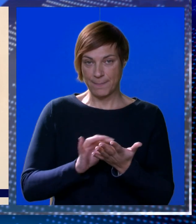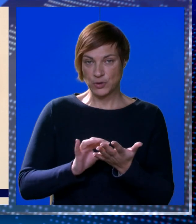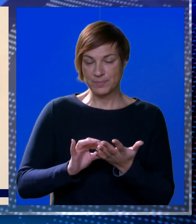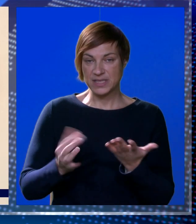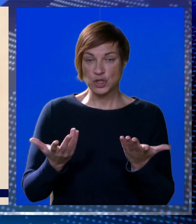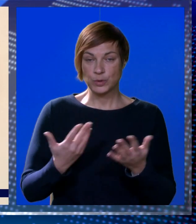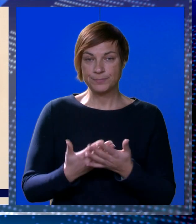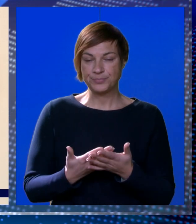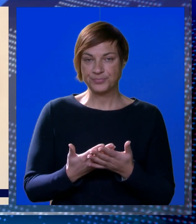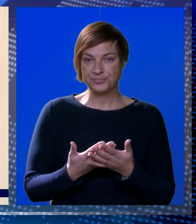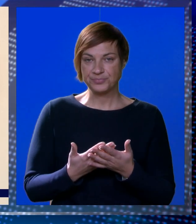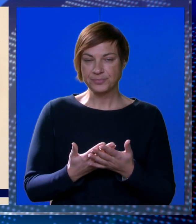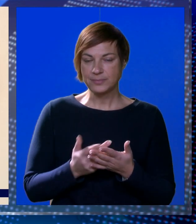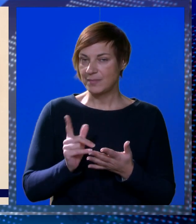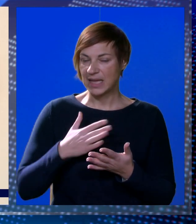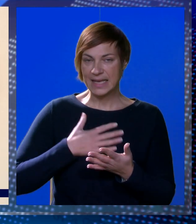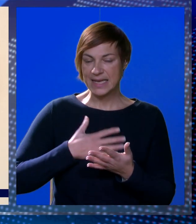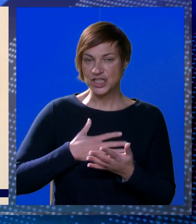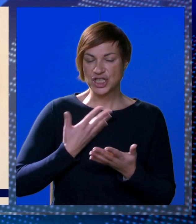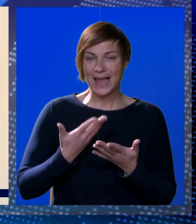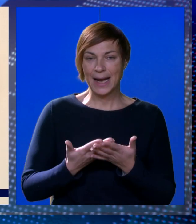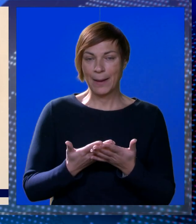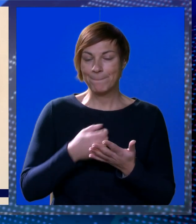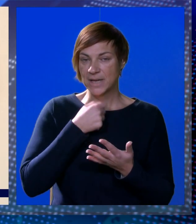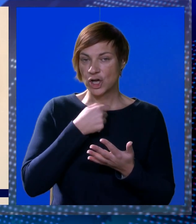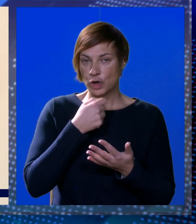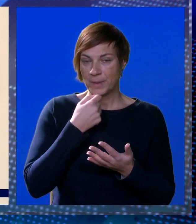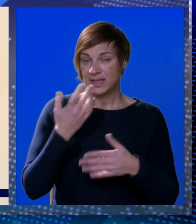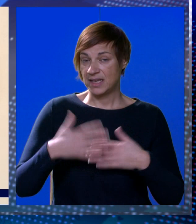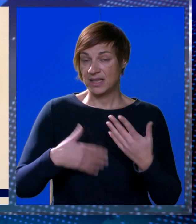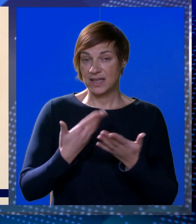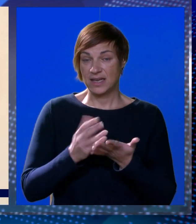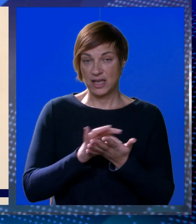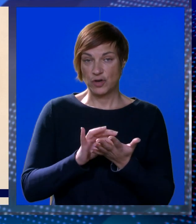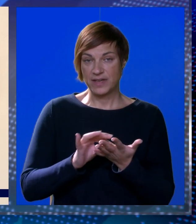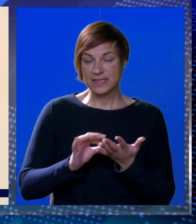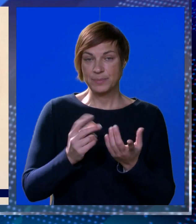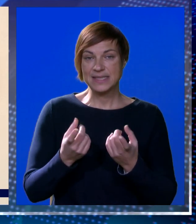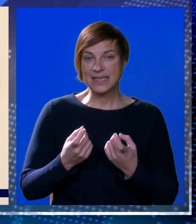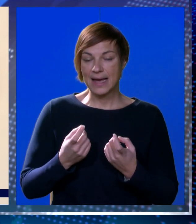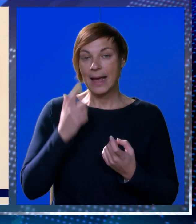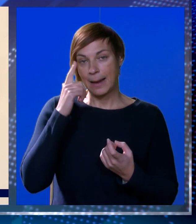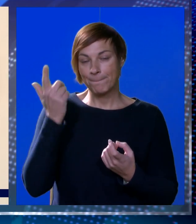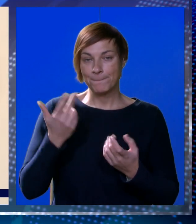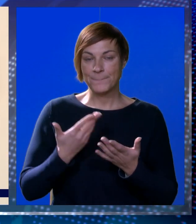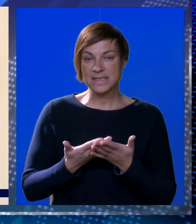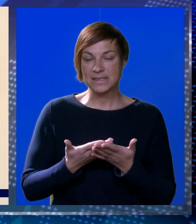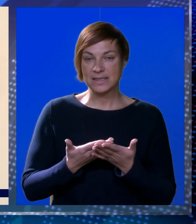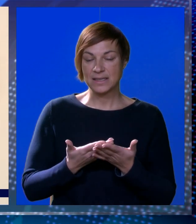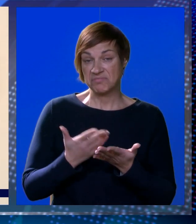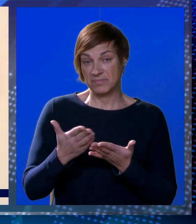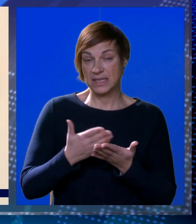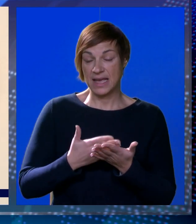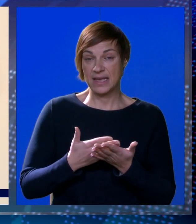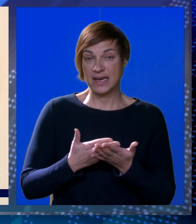ovom spisku. Ja ne želim komentirati na kraju kraja ovaj spisak, ali mislim da je